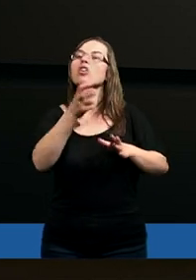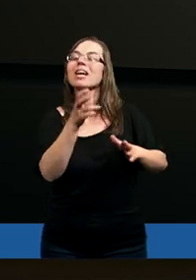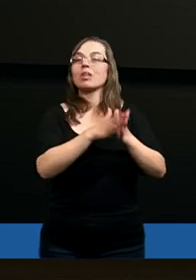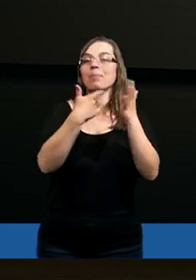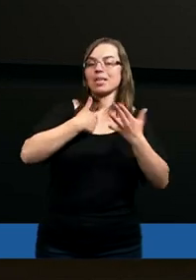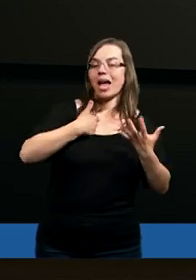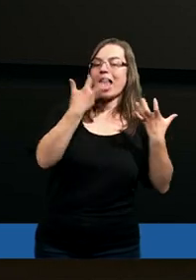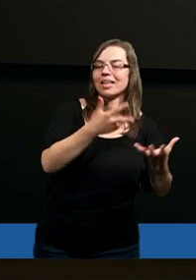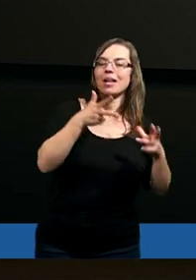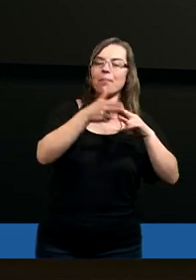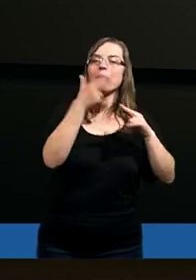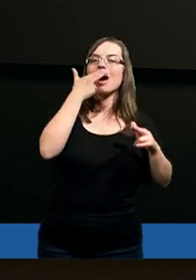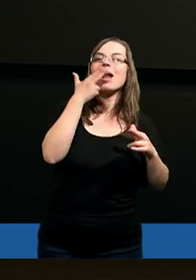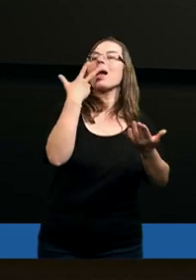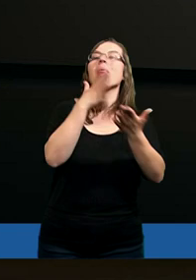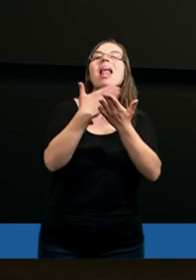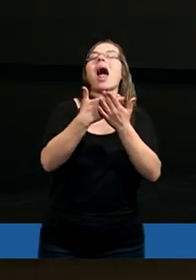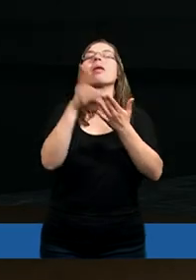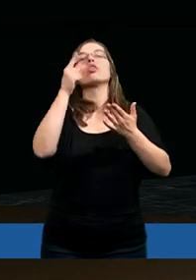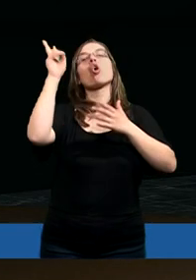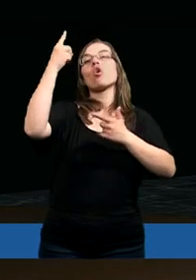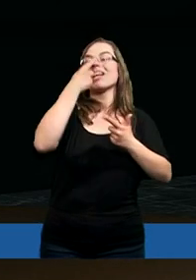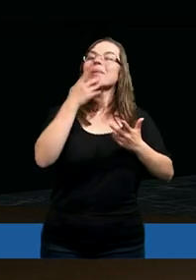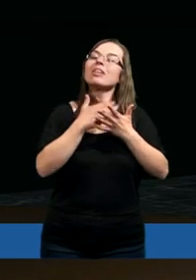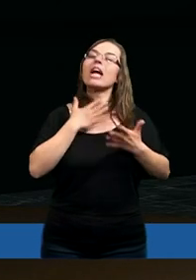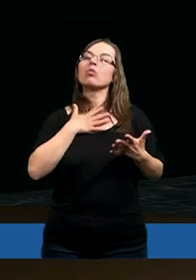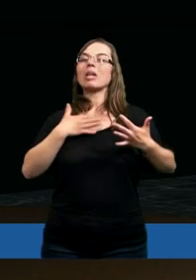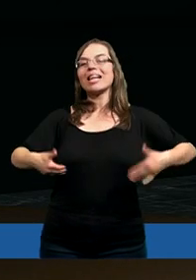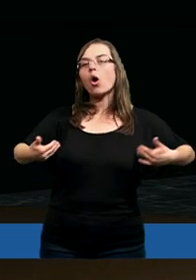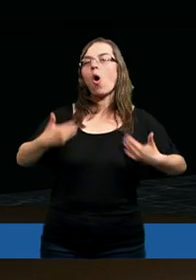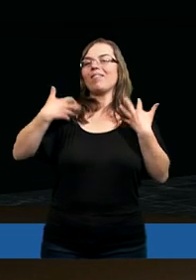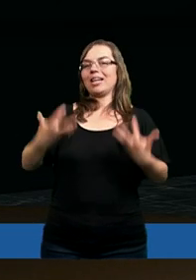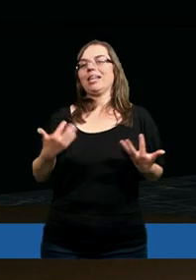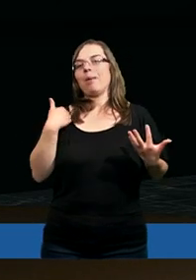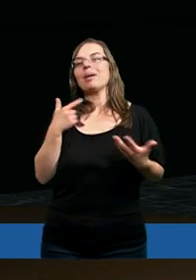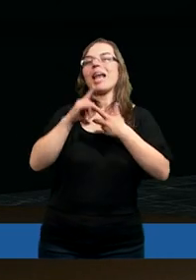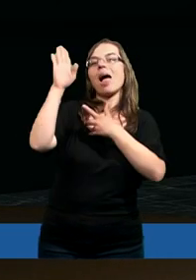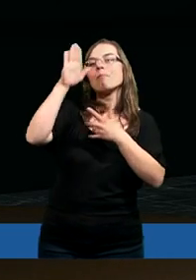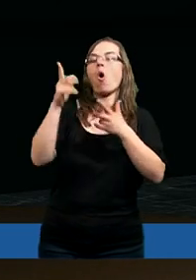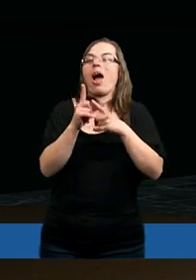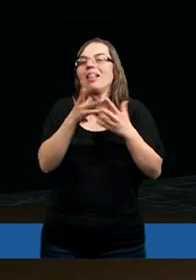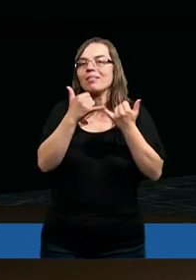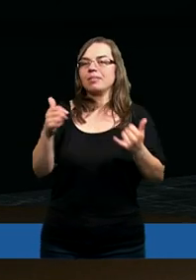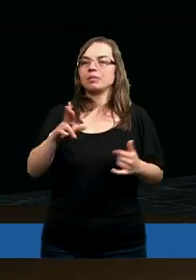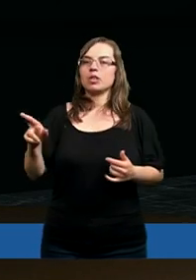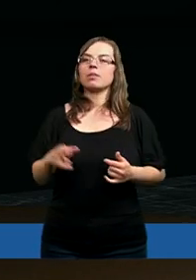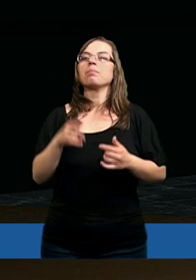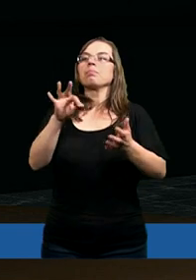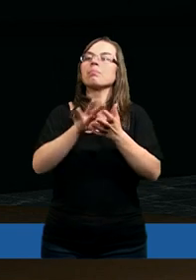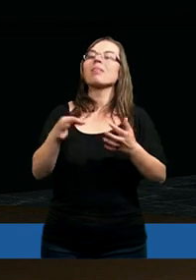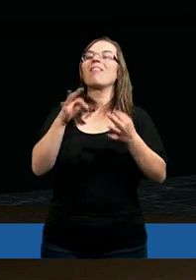czegoś. Tak. Od złych rzeczy. Być może czułem się zniewolony